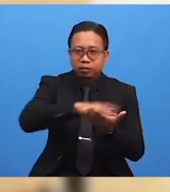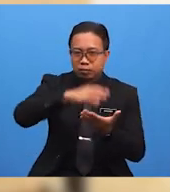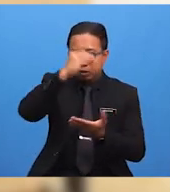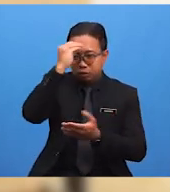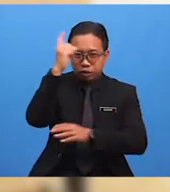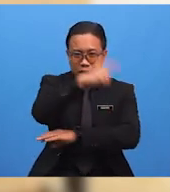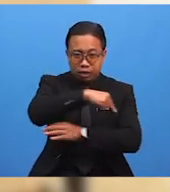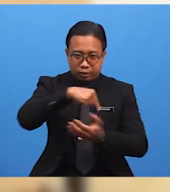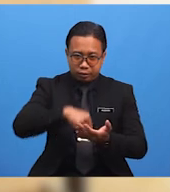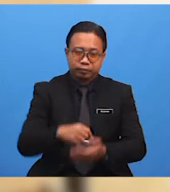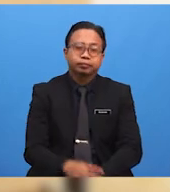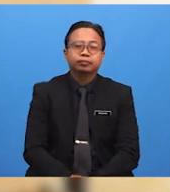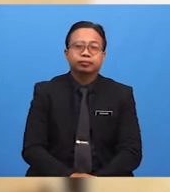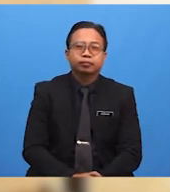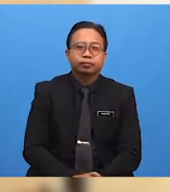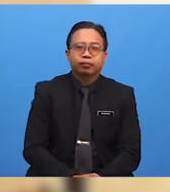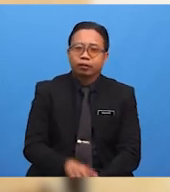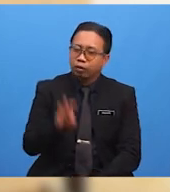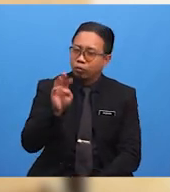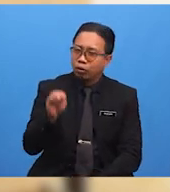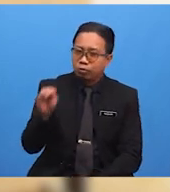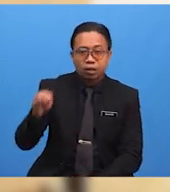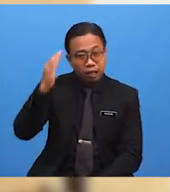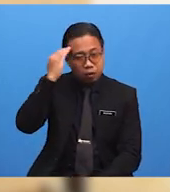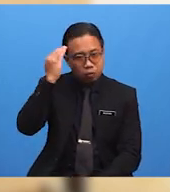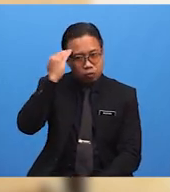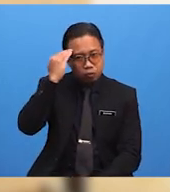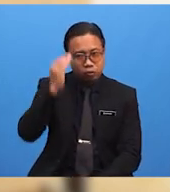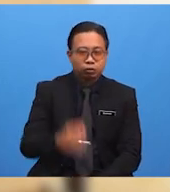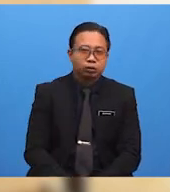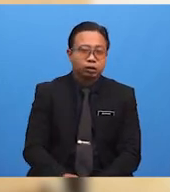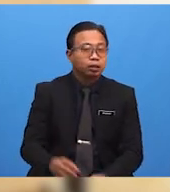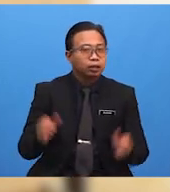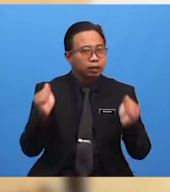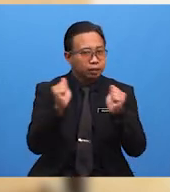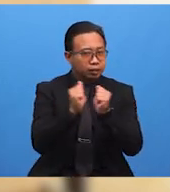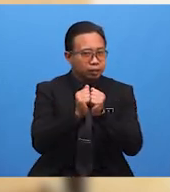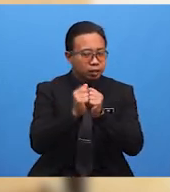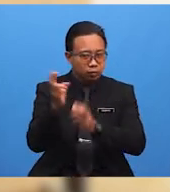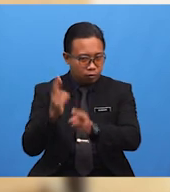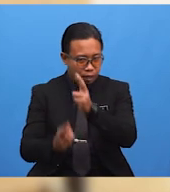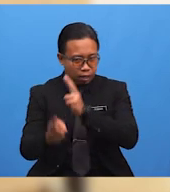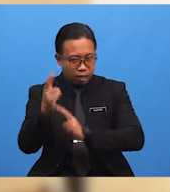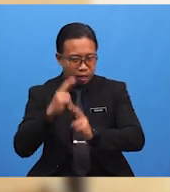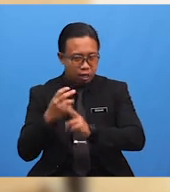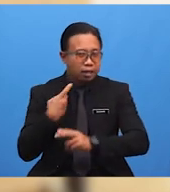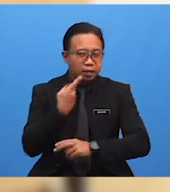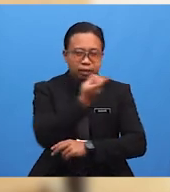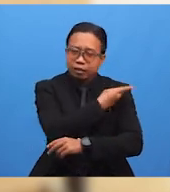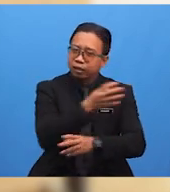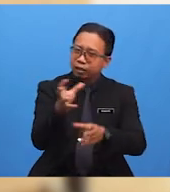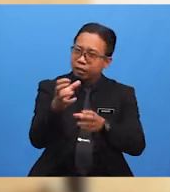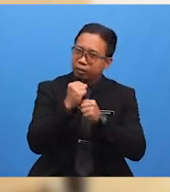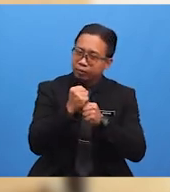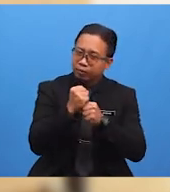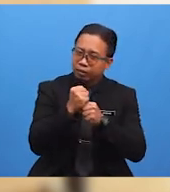hari ini Murid-murid tahu tak? Dengan Rehlah, kita juga dapat